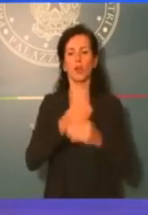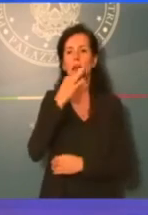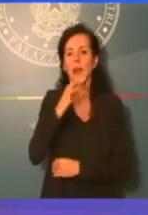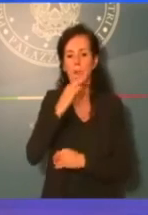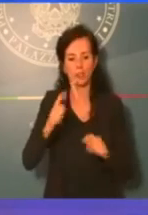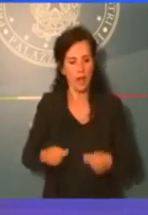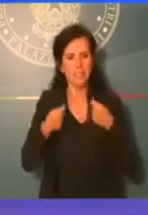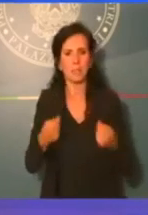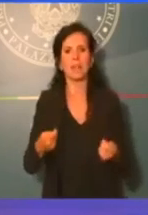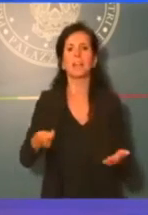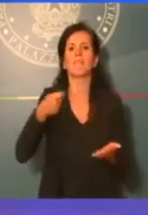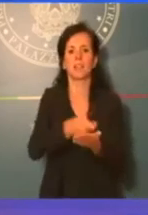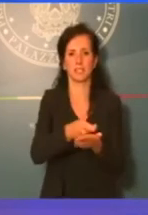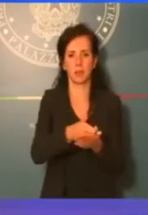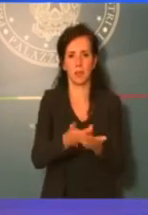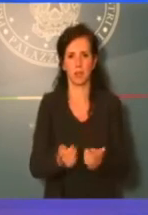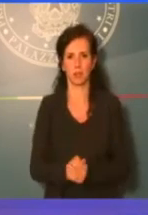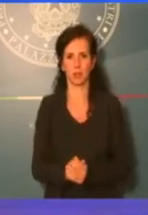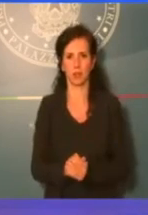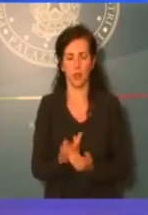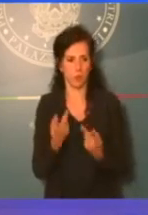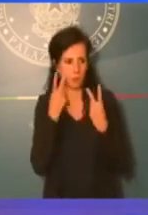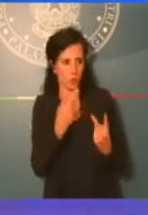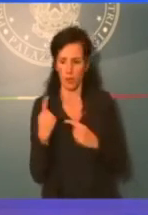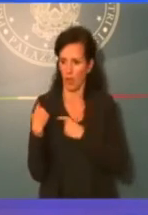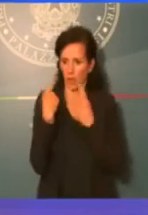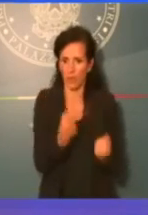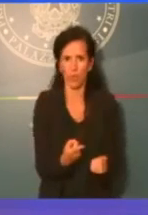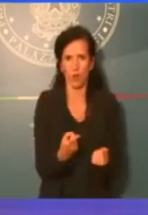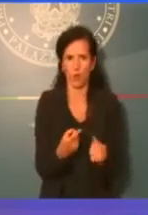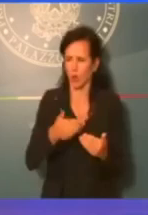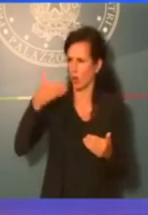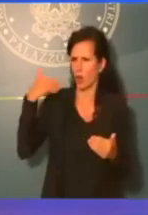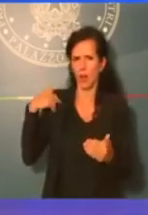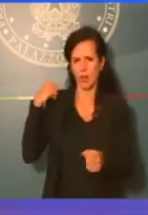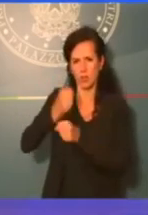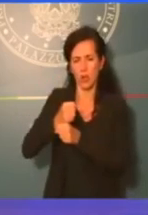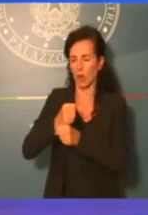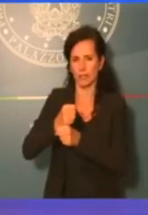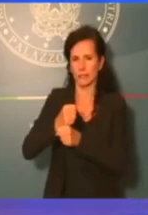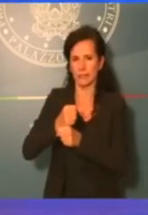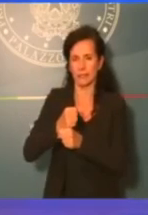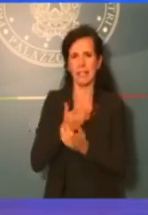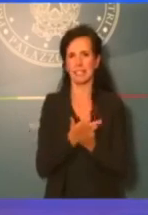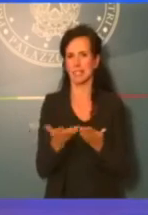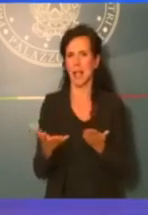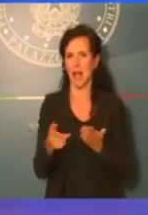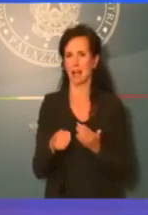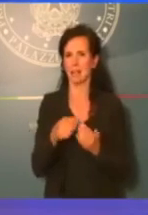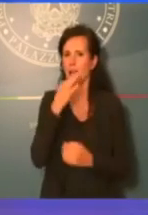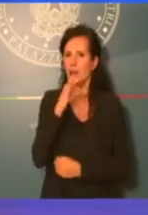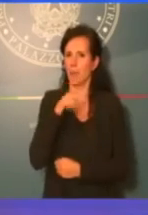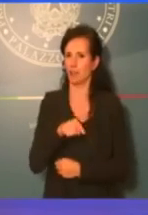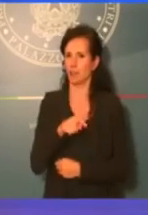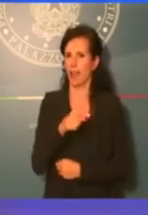investimenti. Se guardiamo la capacità che abbiamo espresso storicamente è una capacità molto scarsa e questo evidentemente non riguarda,